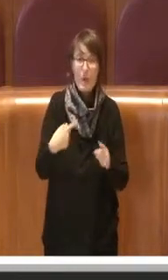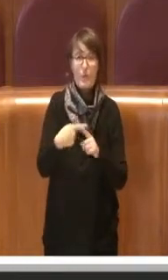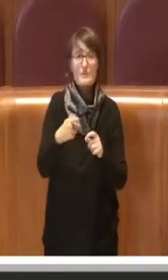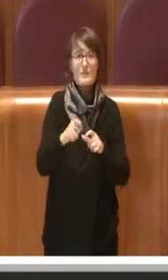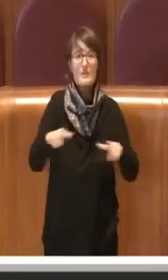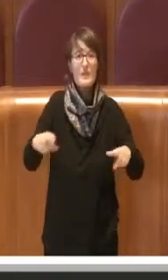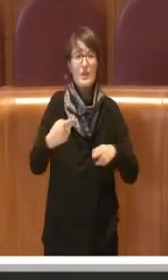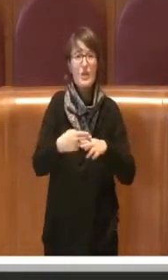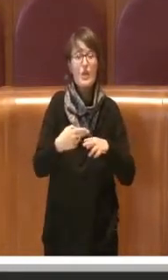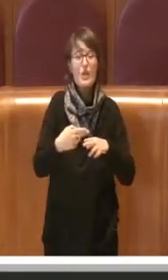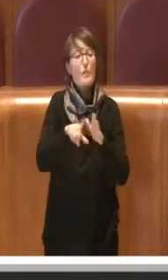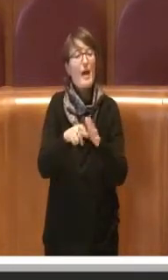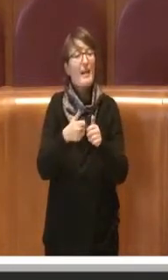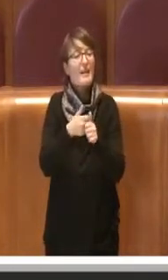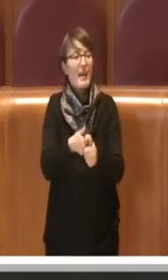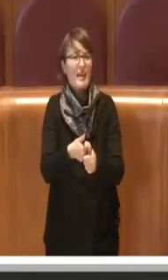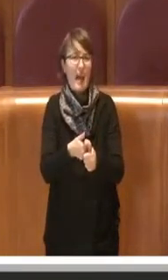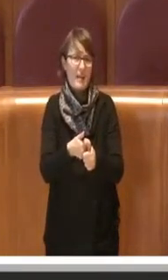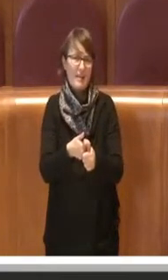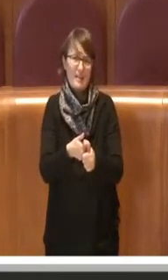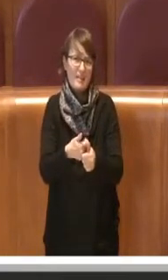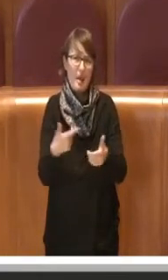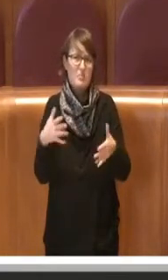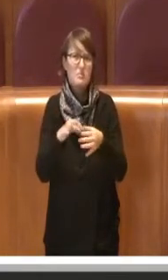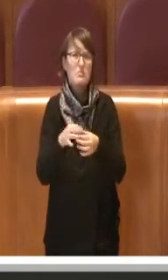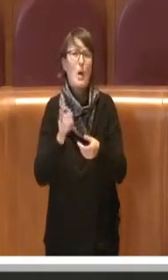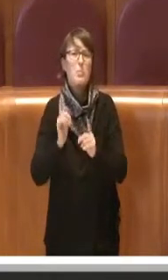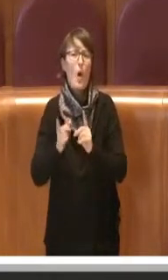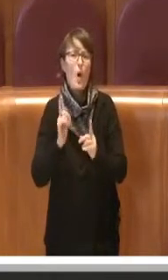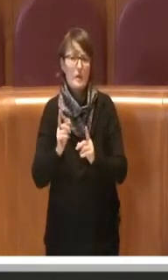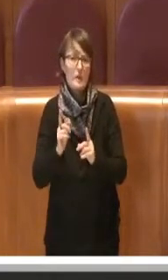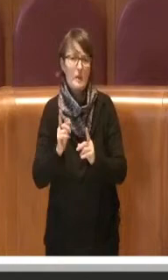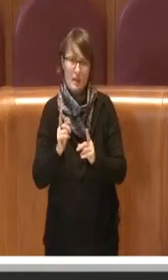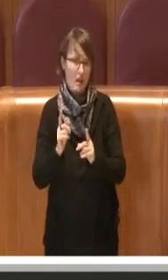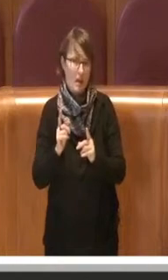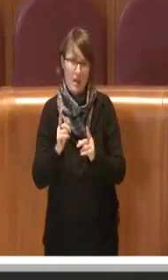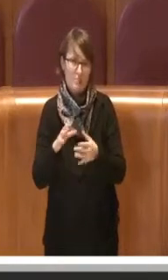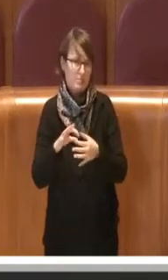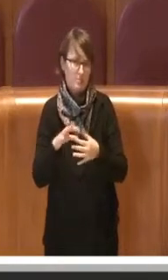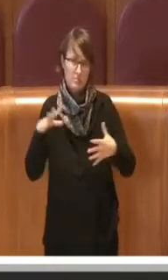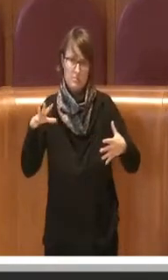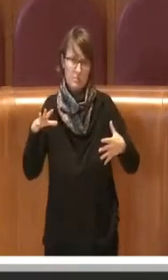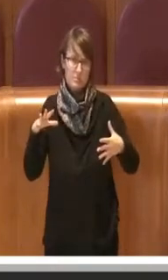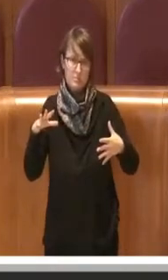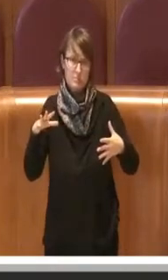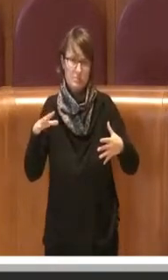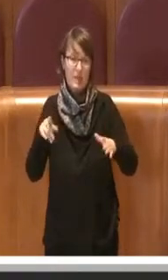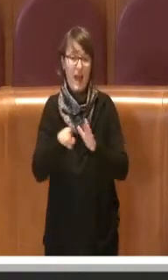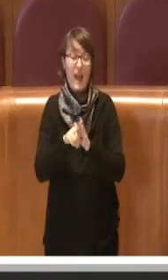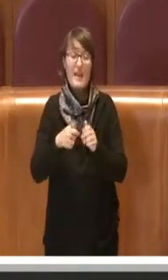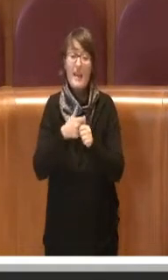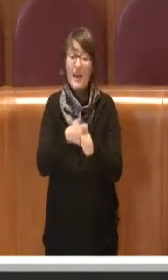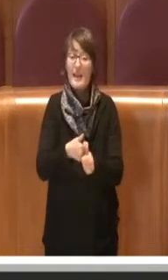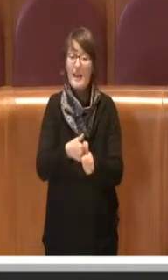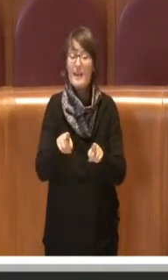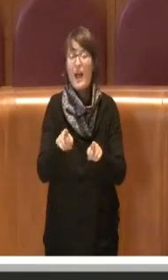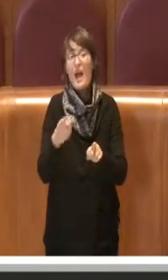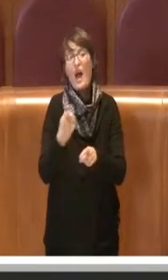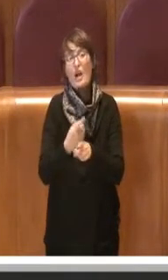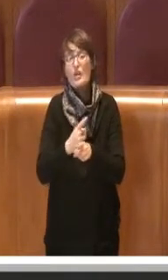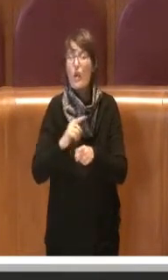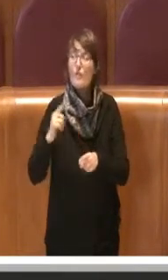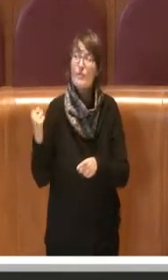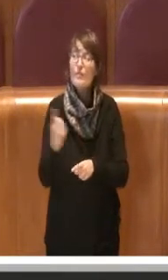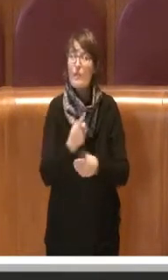politico, non ha una casa politica, non ha un partito politico. La legalità dovrebbe essere portata avanti da tutti e tutti insieme e quando vengono fatte delle